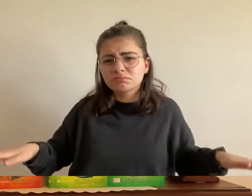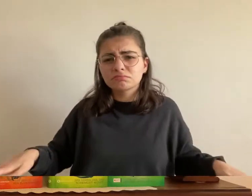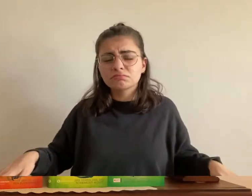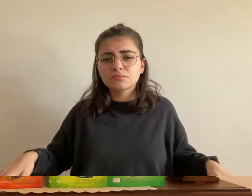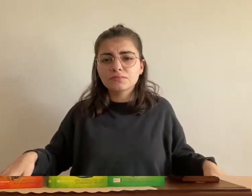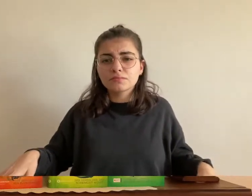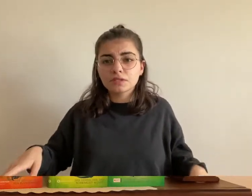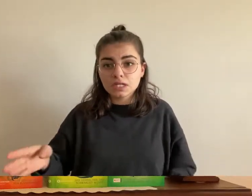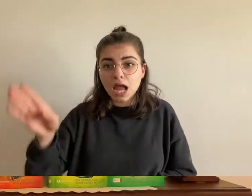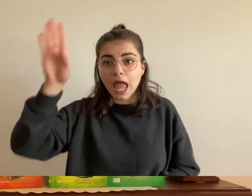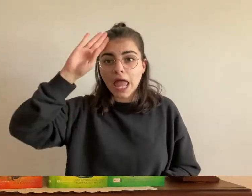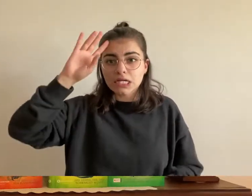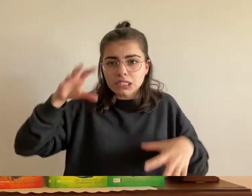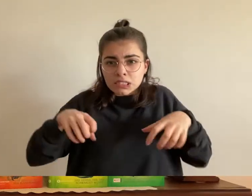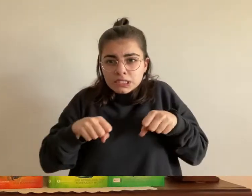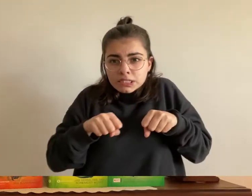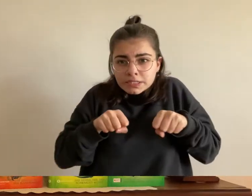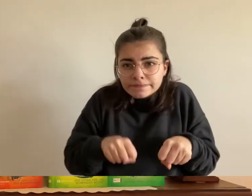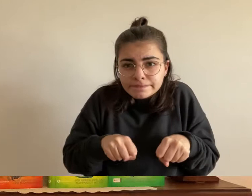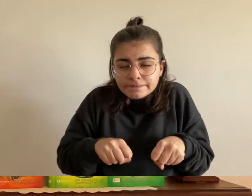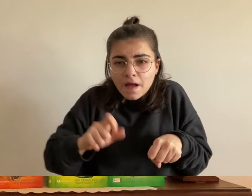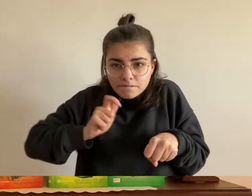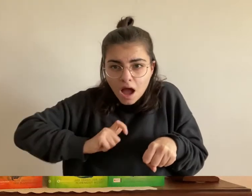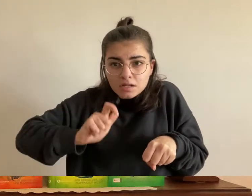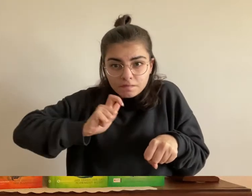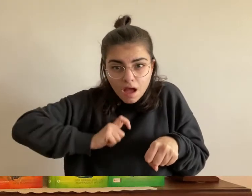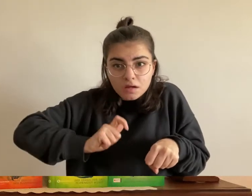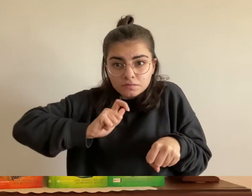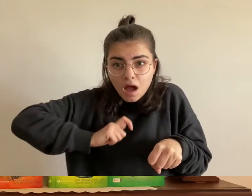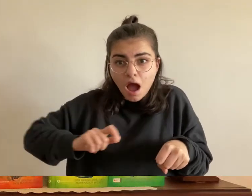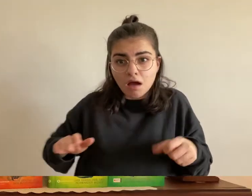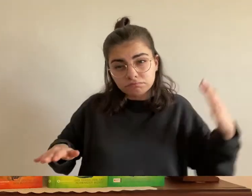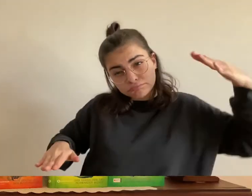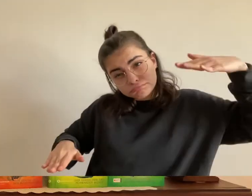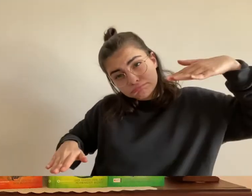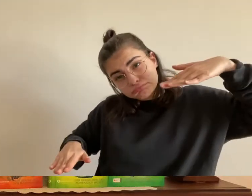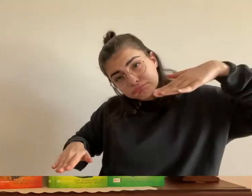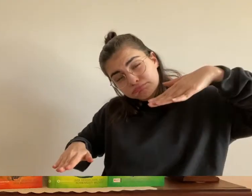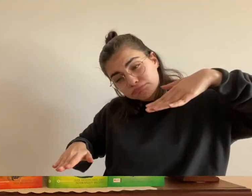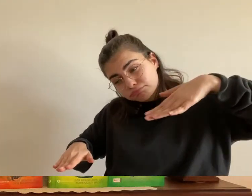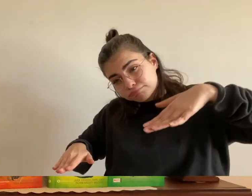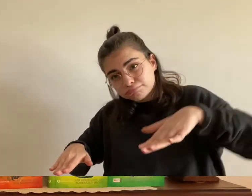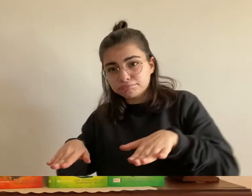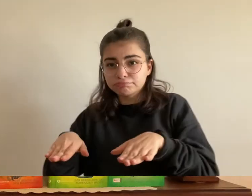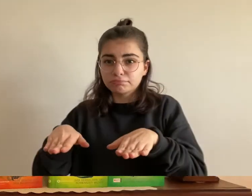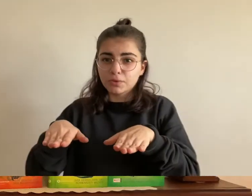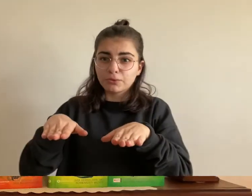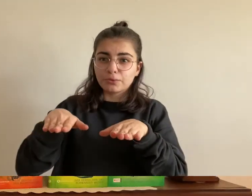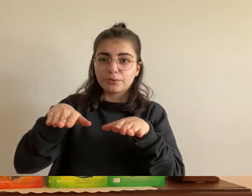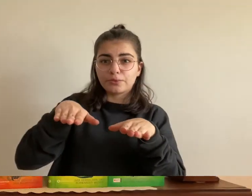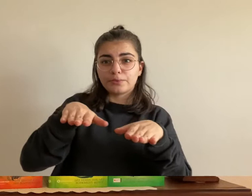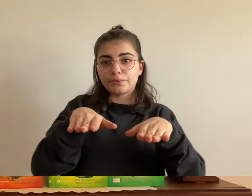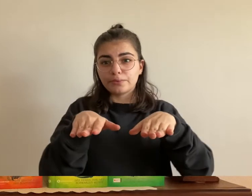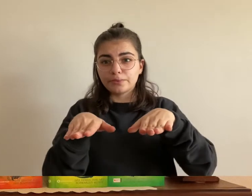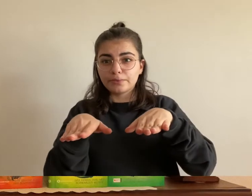spannte alle muskeln an und wartete auf den richtigen augenblick als drache und greif ungefähr auf gleicher höhe